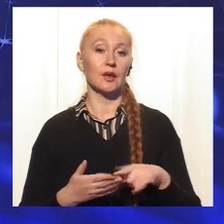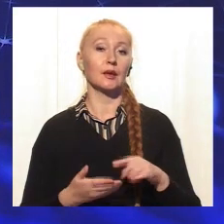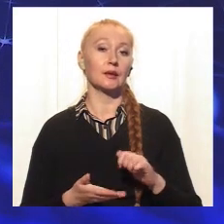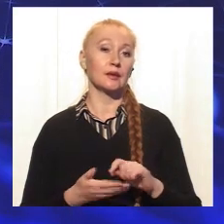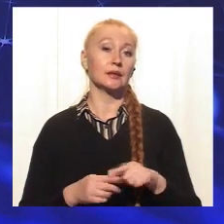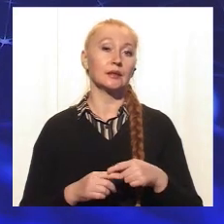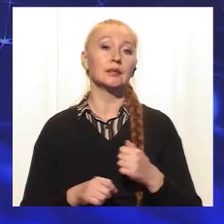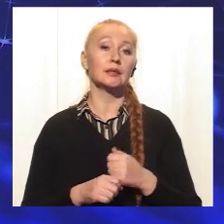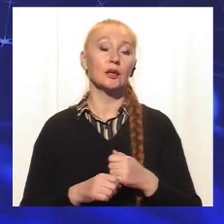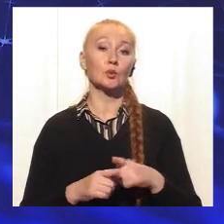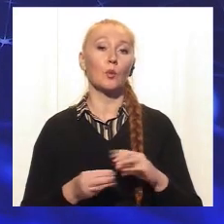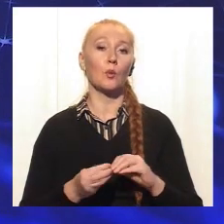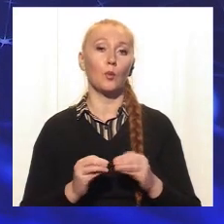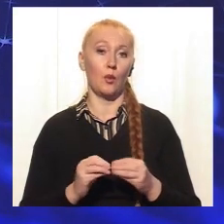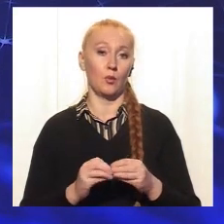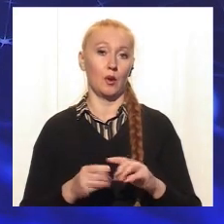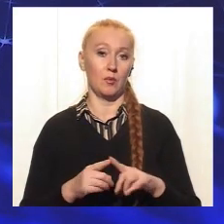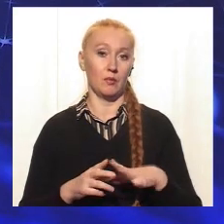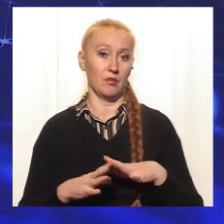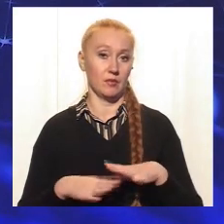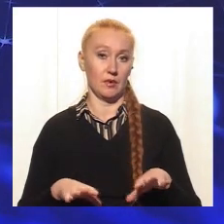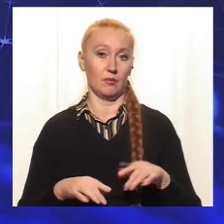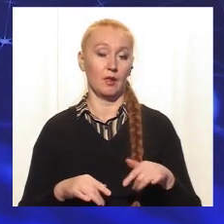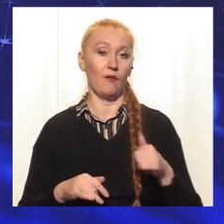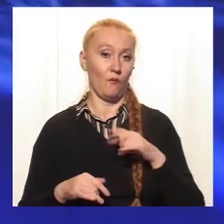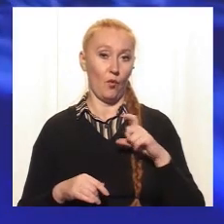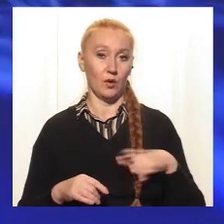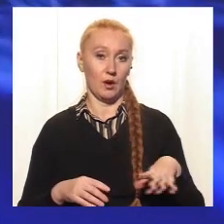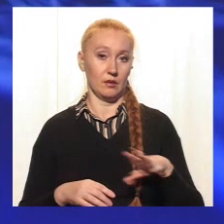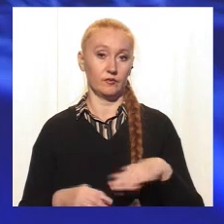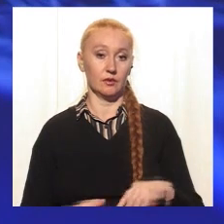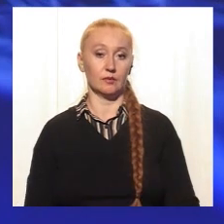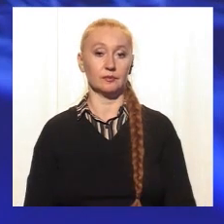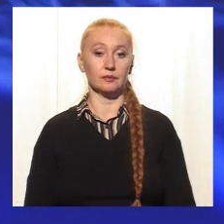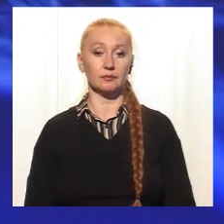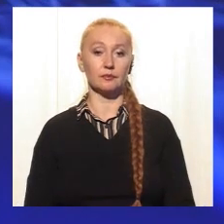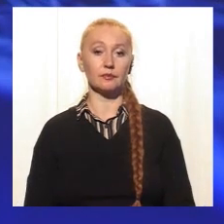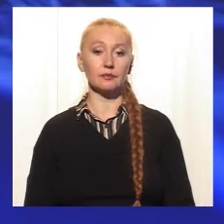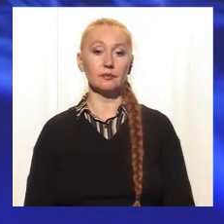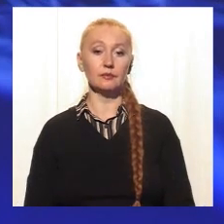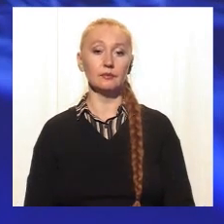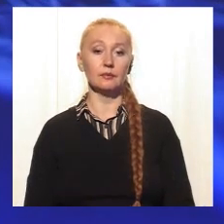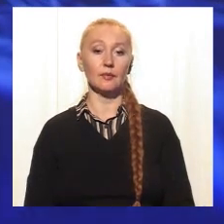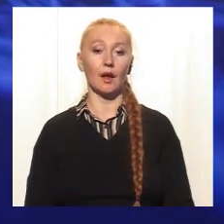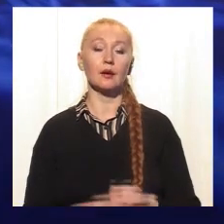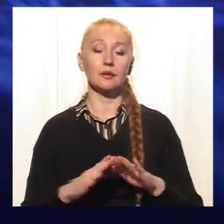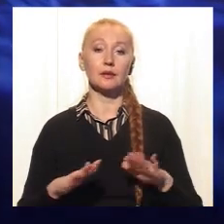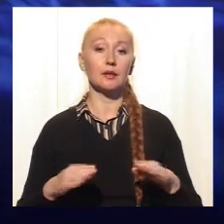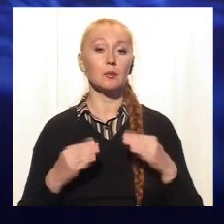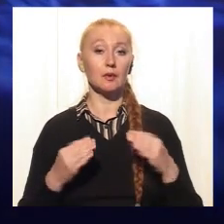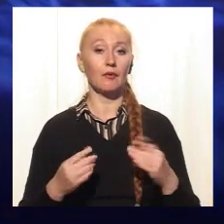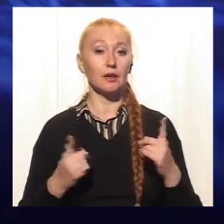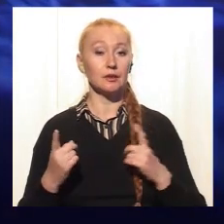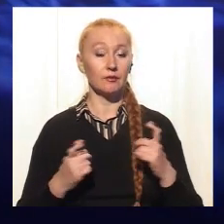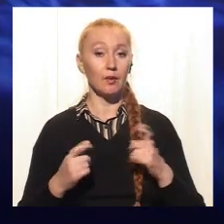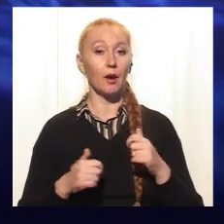подолать эту проблему в нашем регионе и не та в Украине в Целомах? Нужно прежде всего детям давать информацию. И для